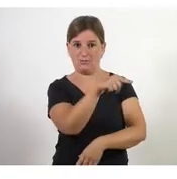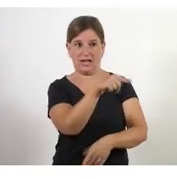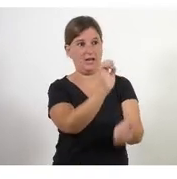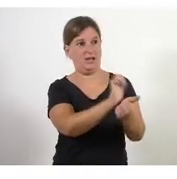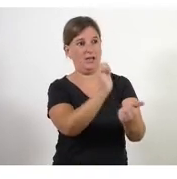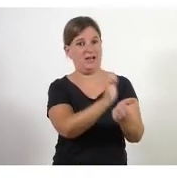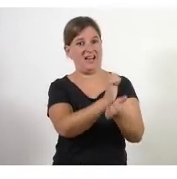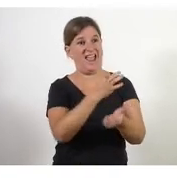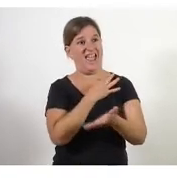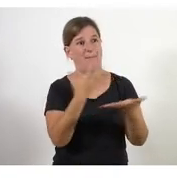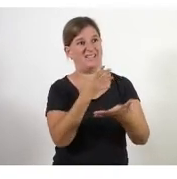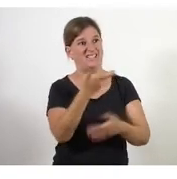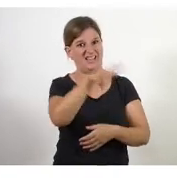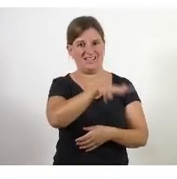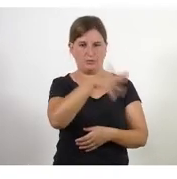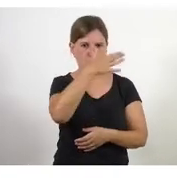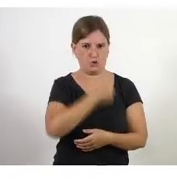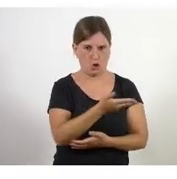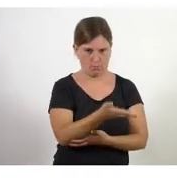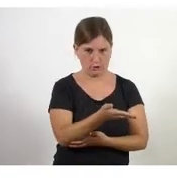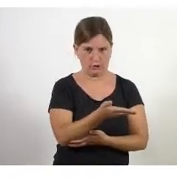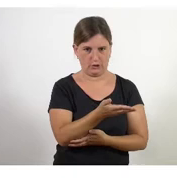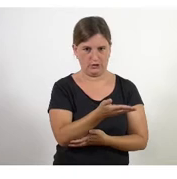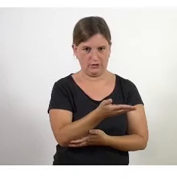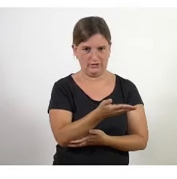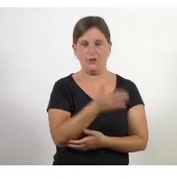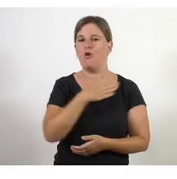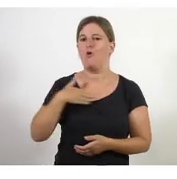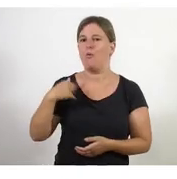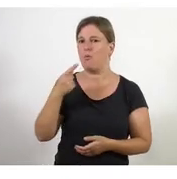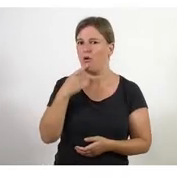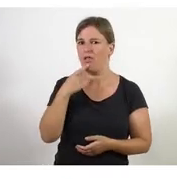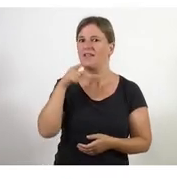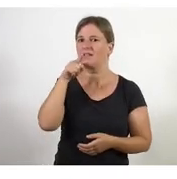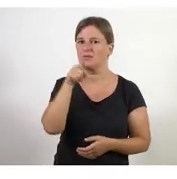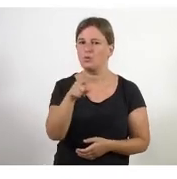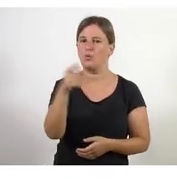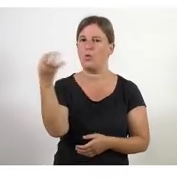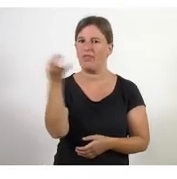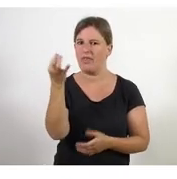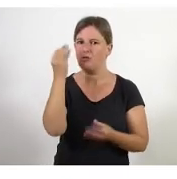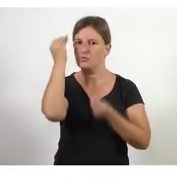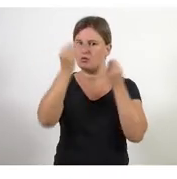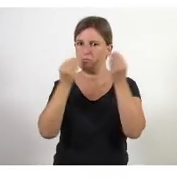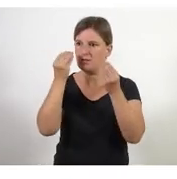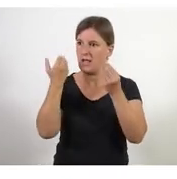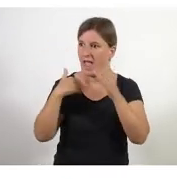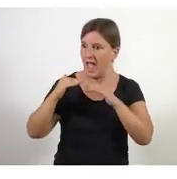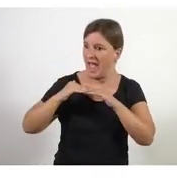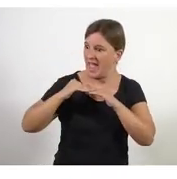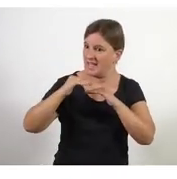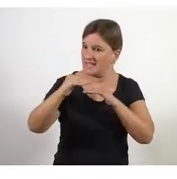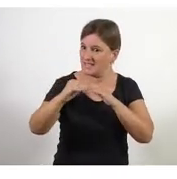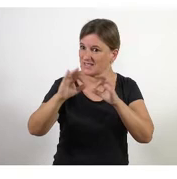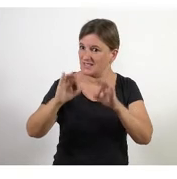mesos amb emergències no pot ser en un moment donat has de veure clarament si ja s'ha estabilitzat tot i has d'anar amb